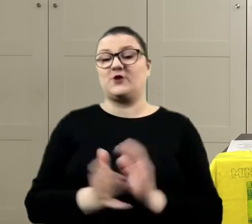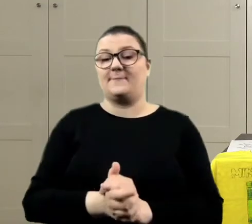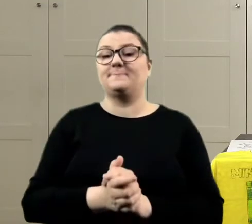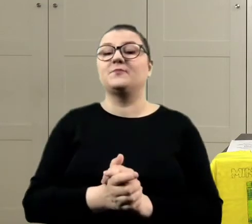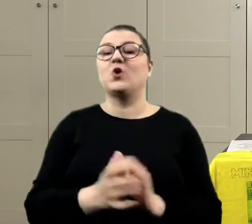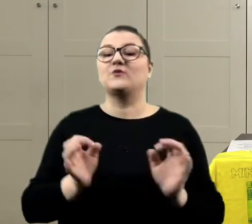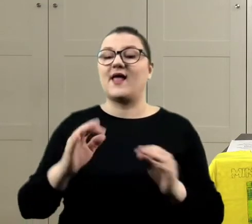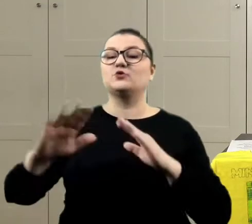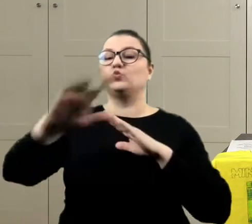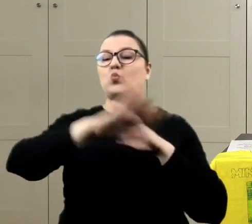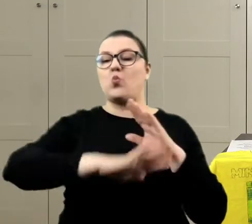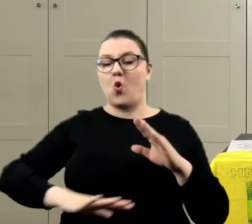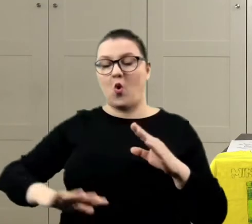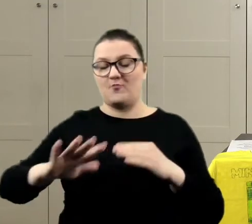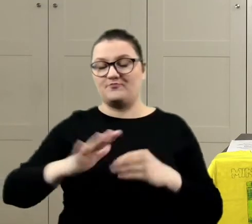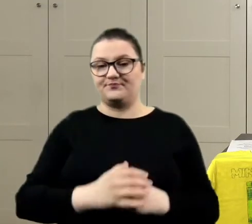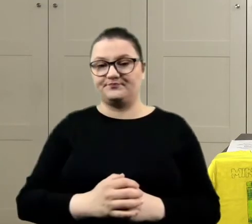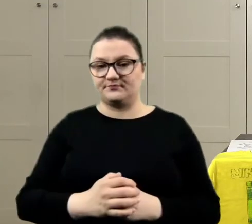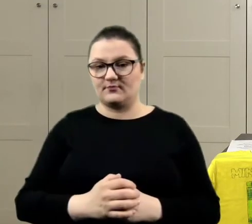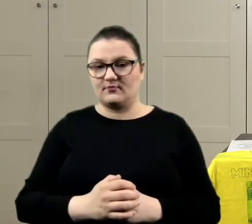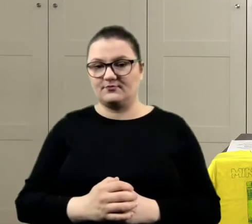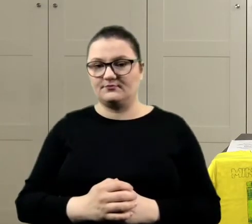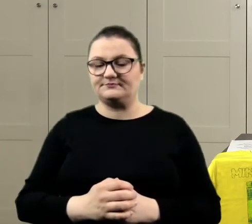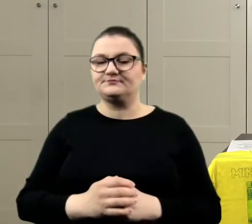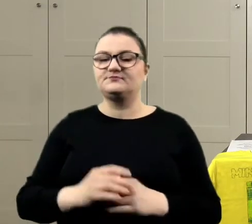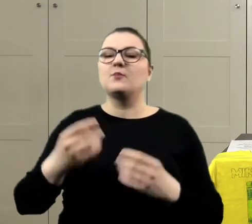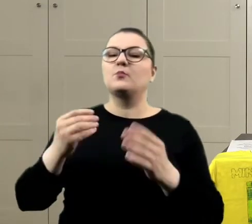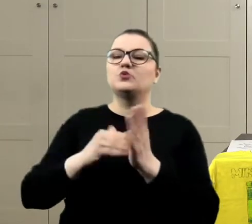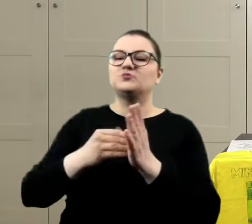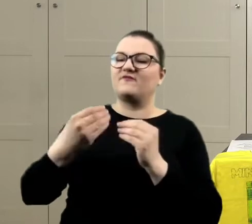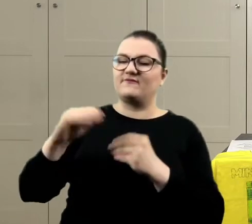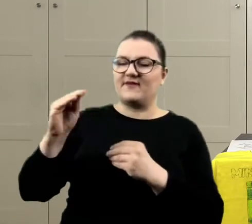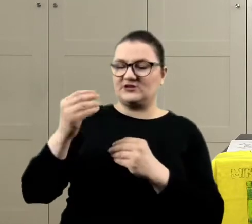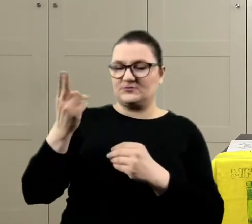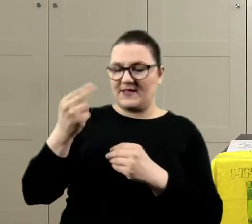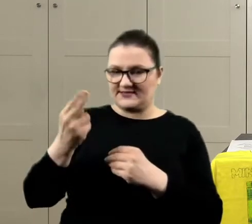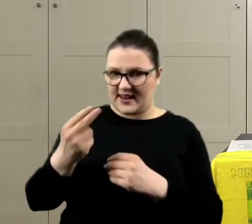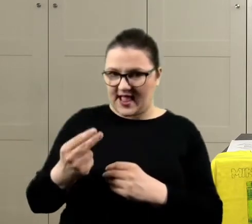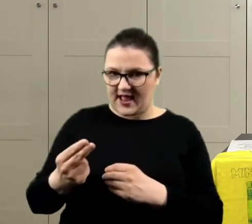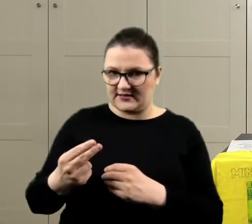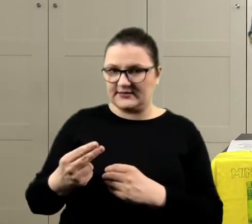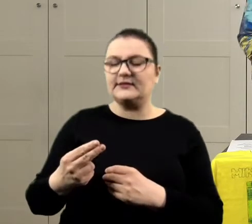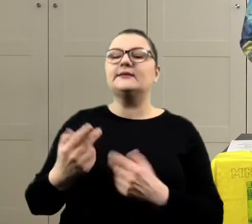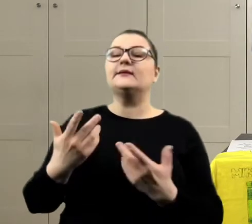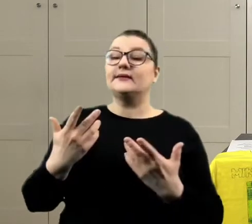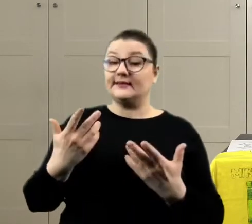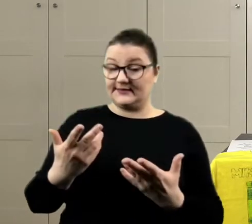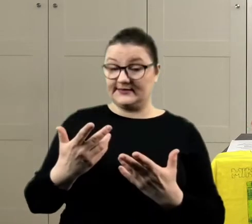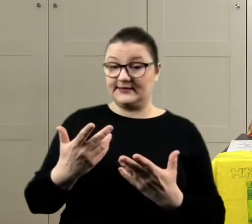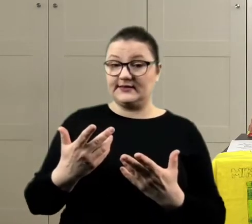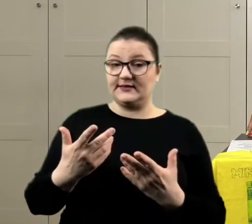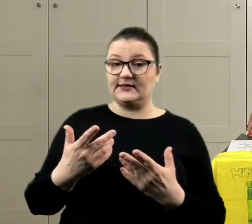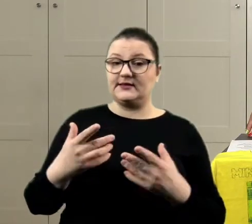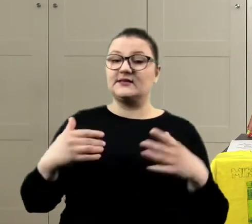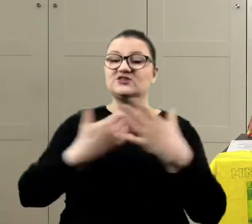tło. Do tła potrzebujemy większy pędzelek. I górne